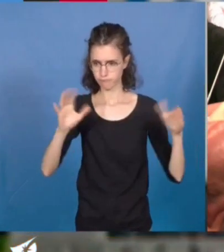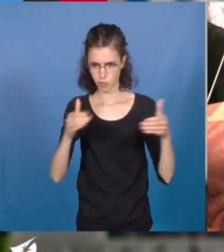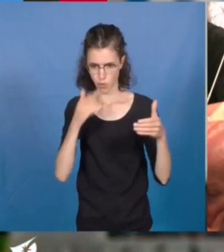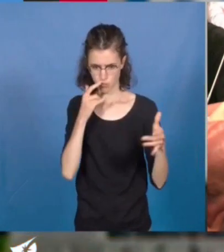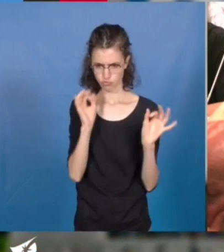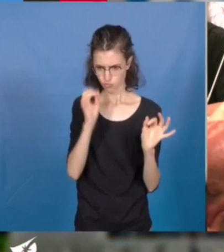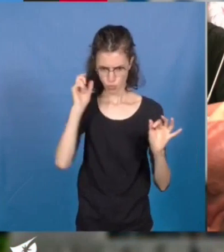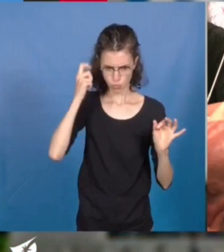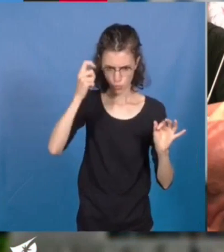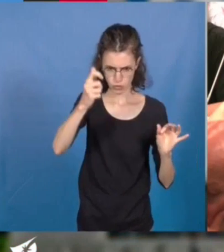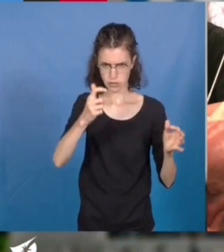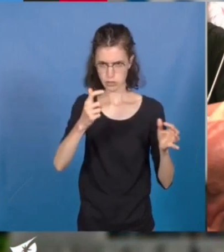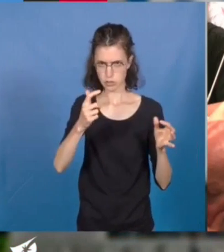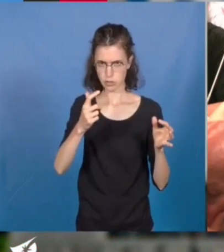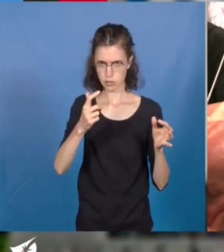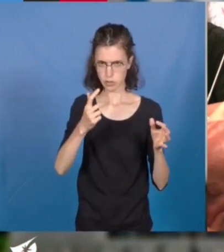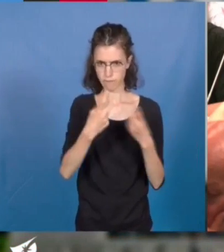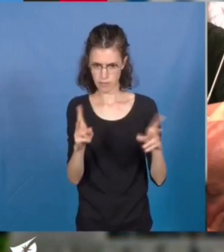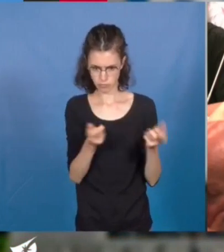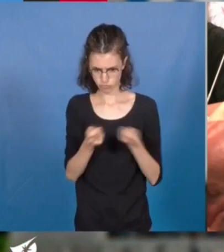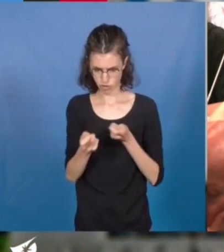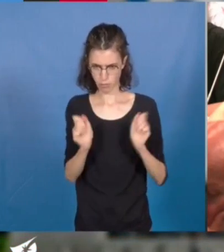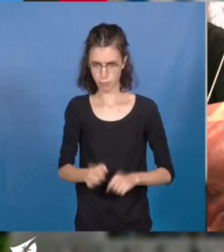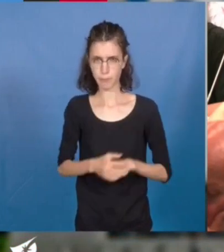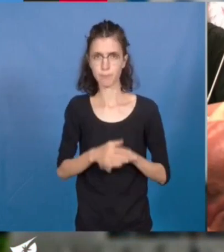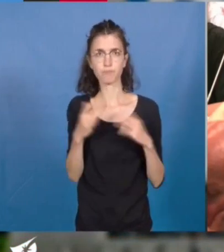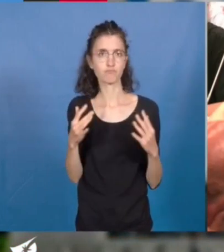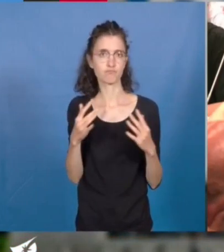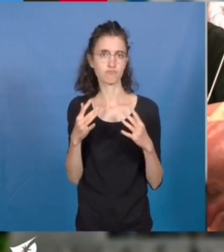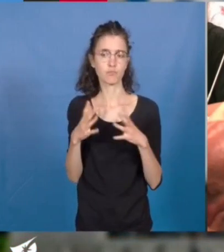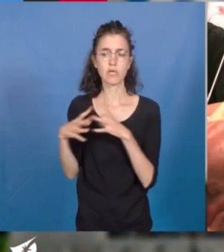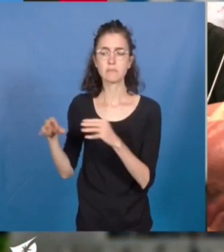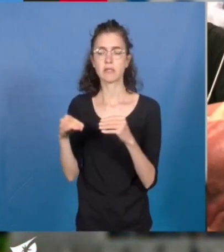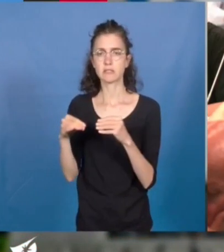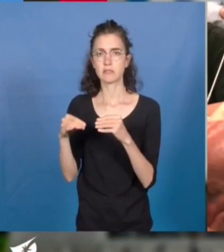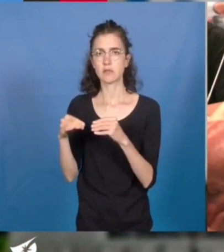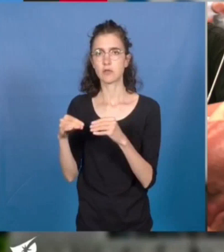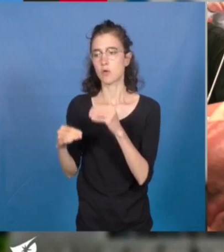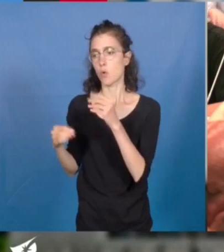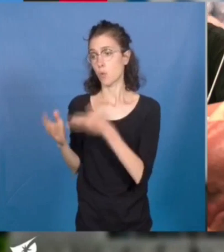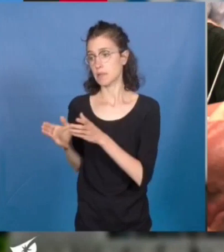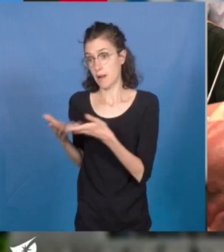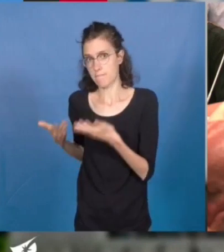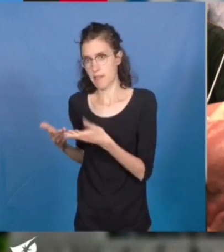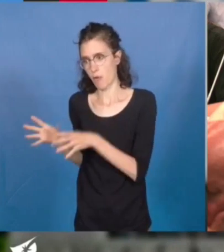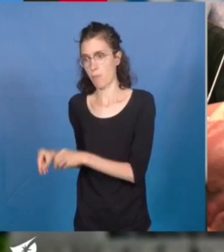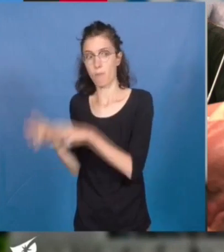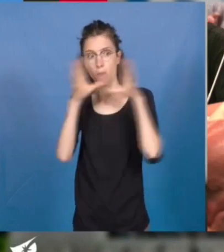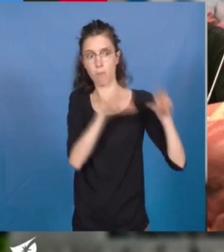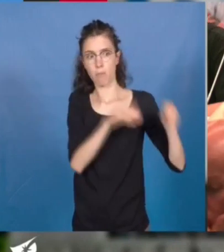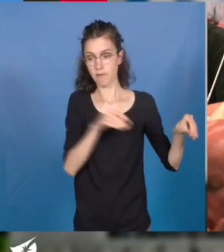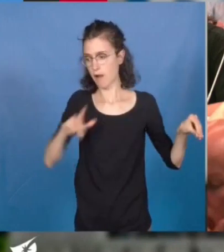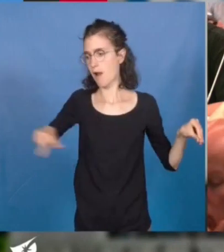pouvons d'ores et déjà affirmer que les espaces libérés par l'actuel CHU représentent une opportunité